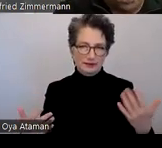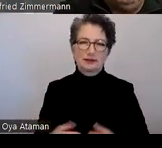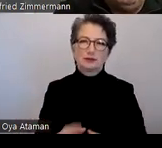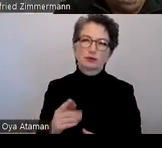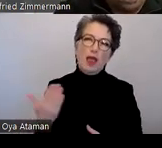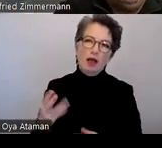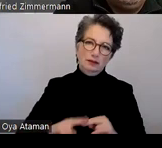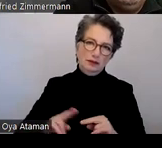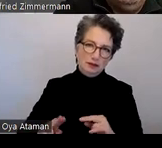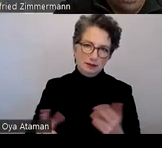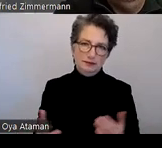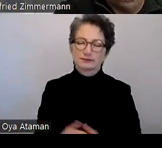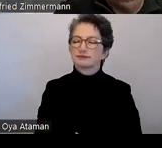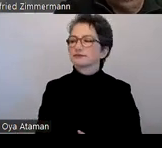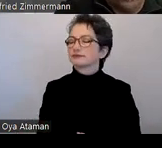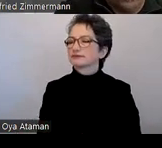machen müsste.